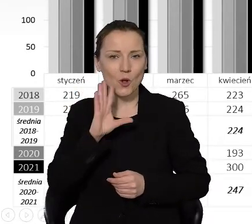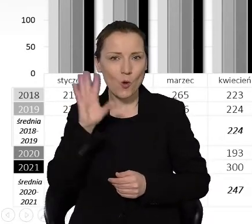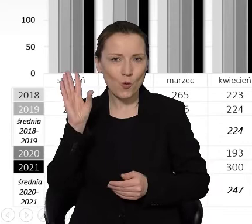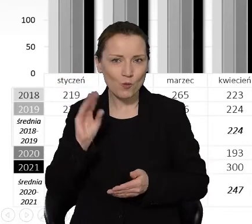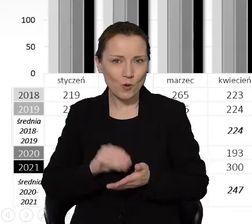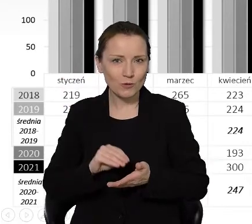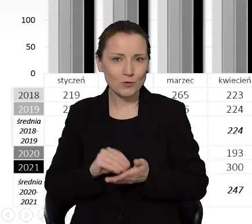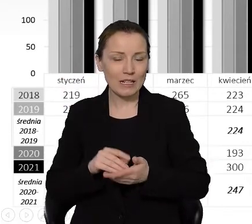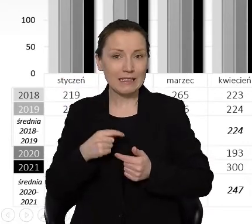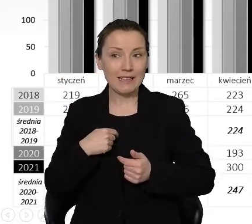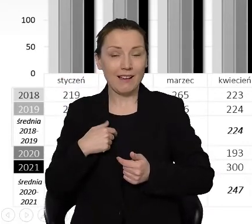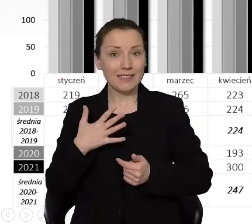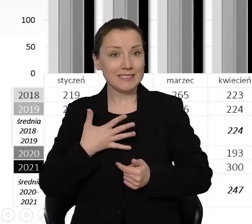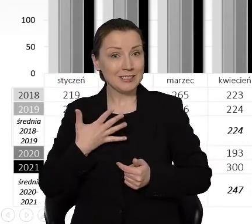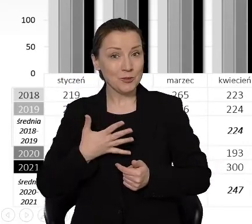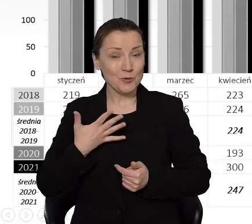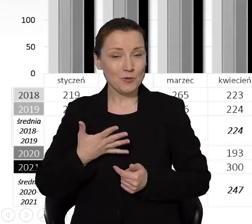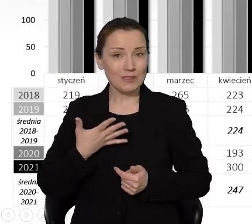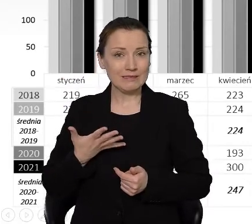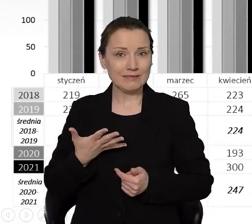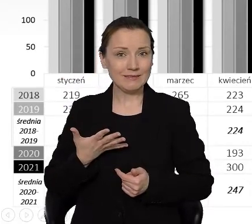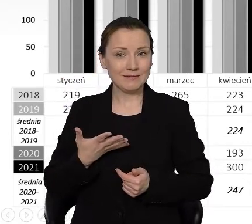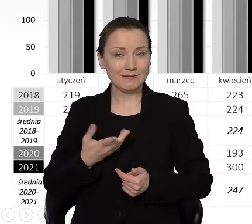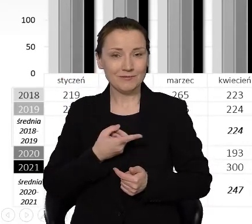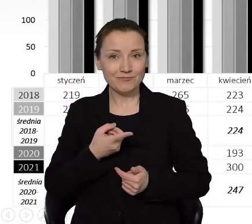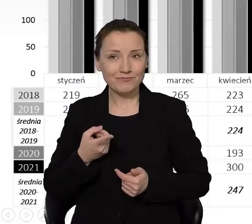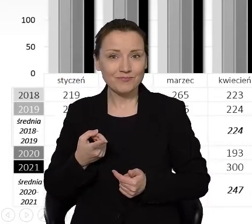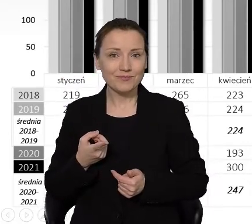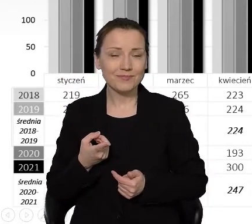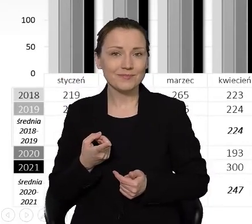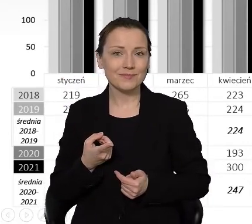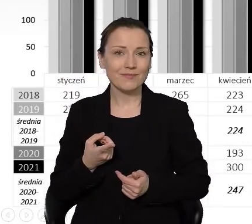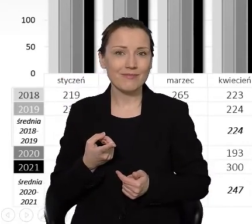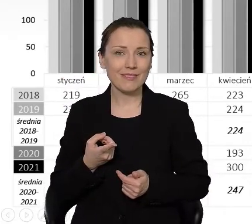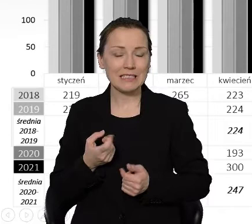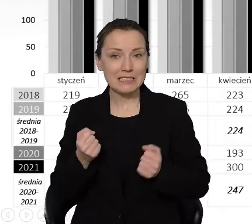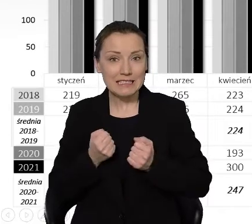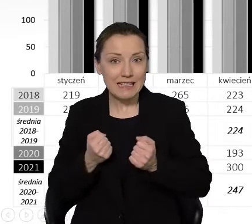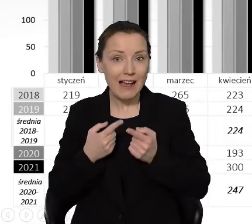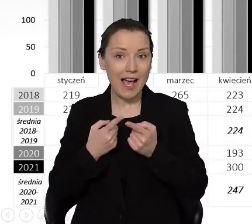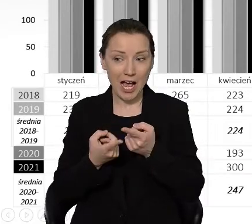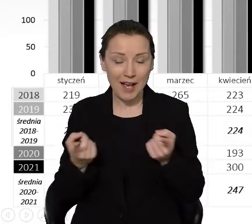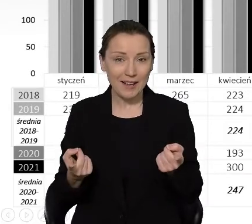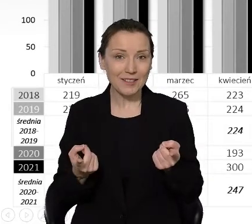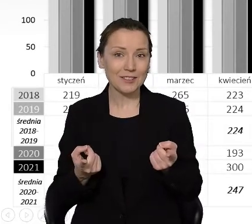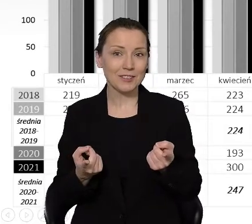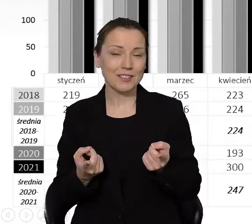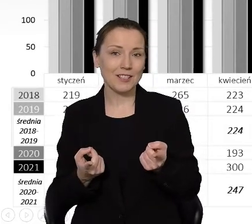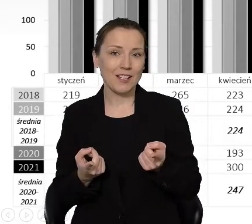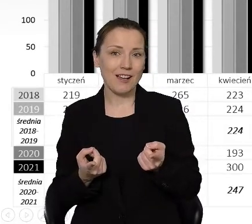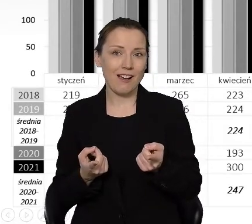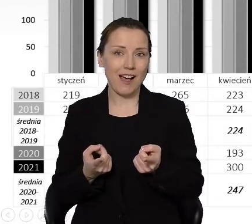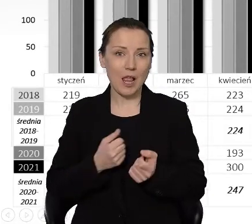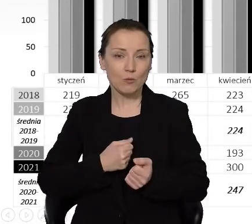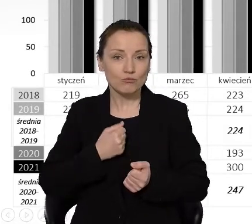stworzyć wrażenie czegoś, co ma straszyć czy powodować jakiś